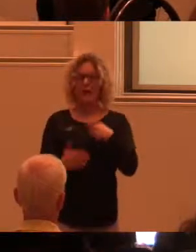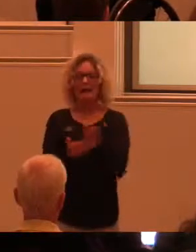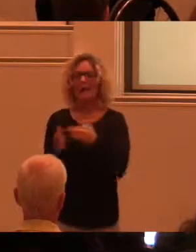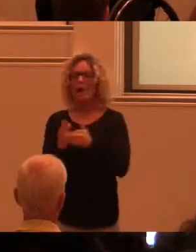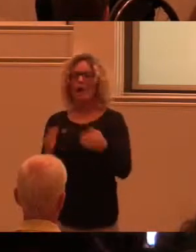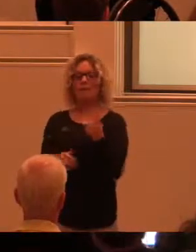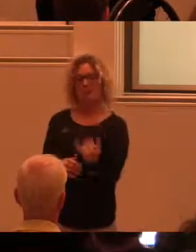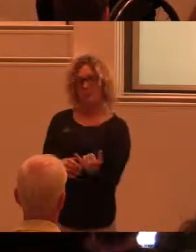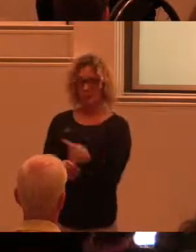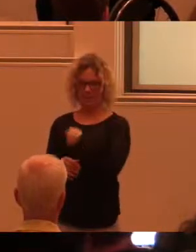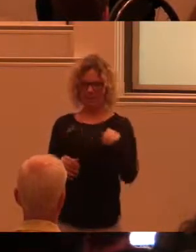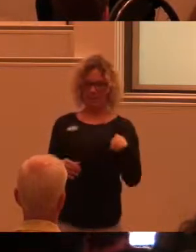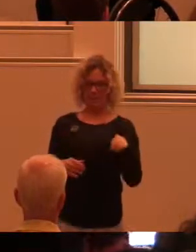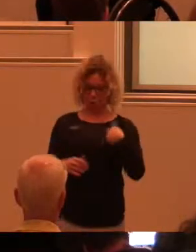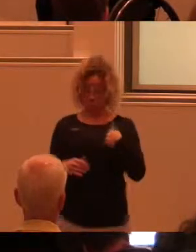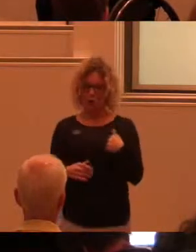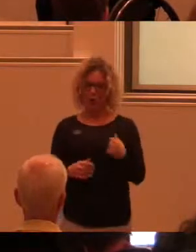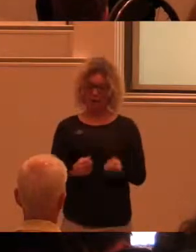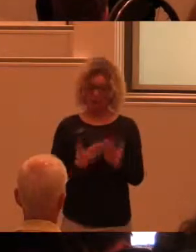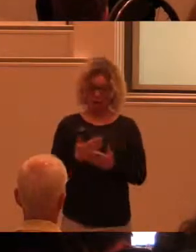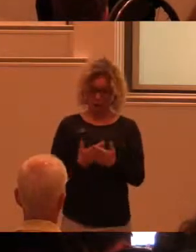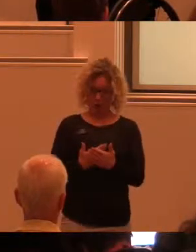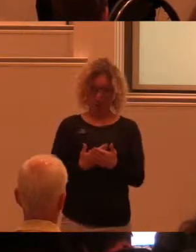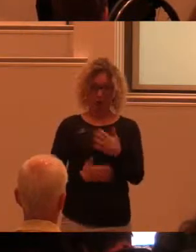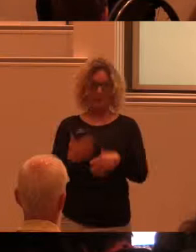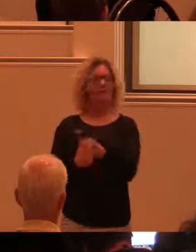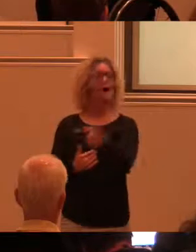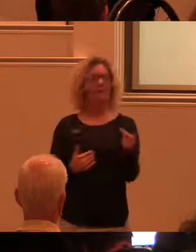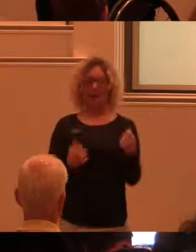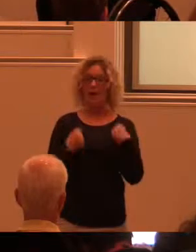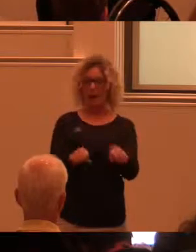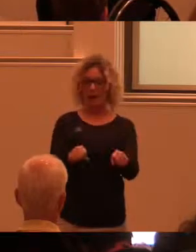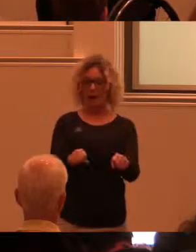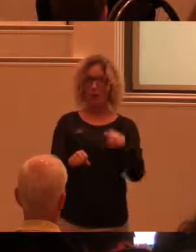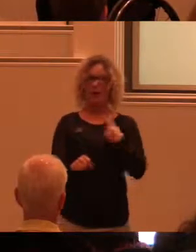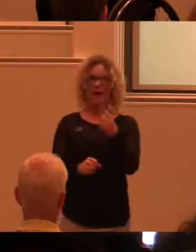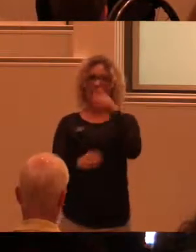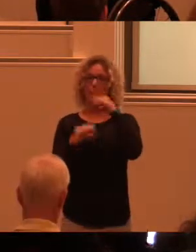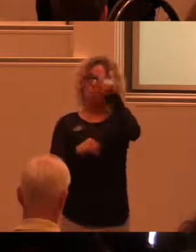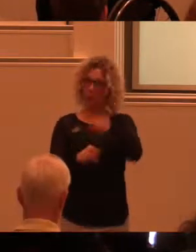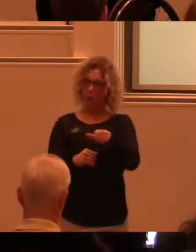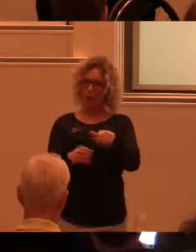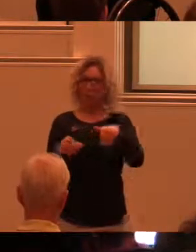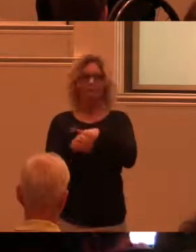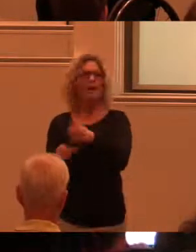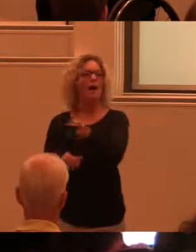Att vara en datorspelare bland datorspelare. Att vara en musiker bland musiker. Och så vidare.